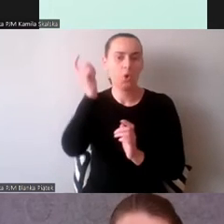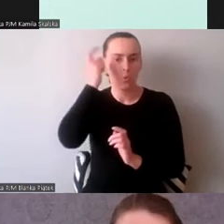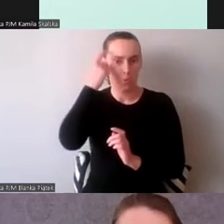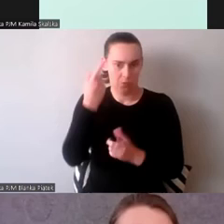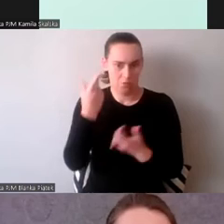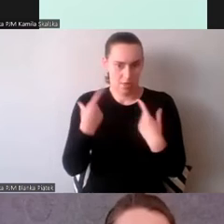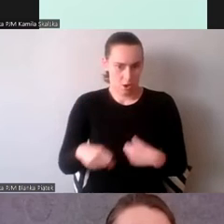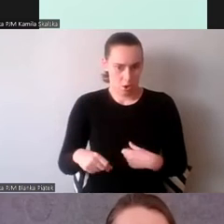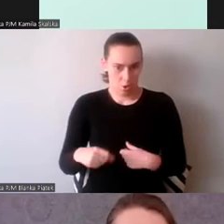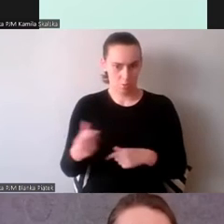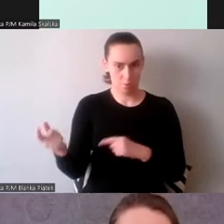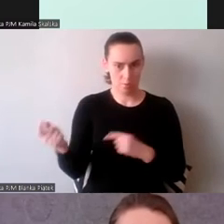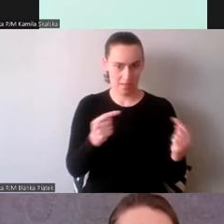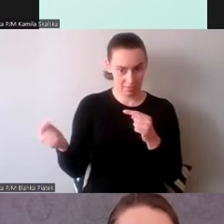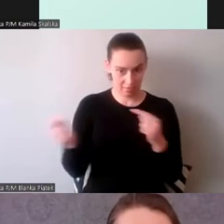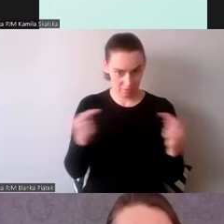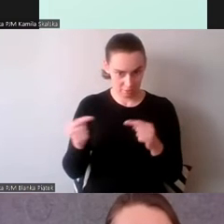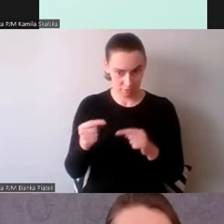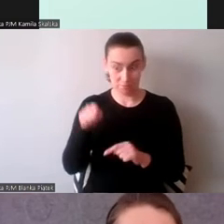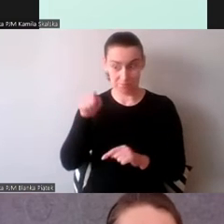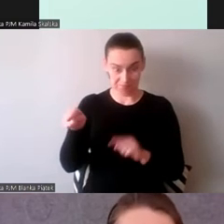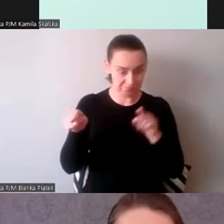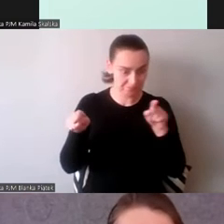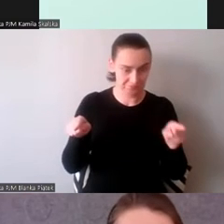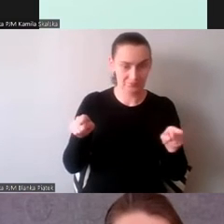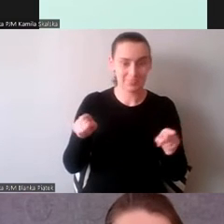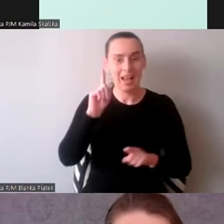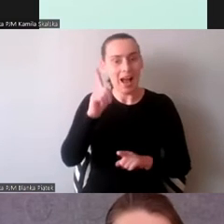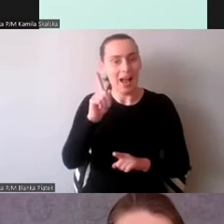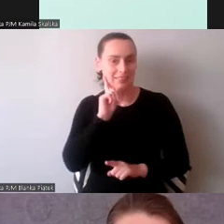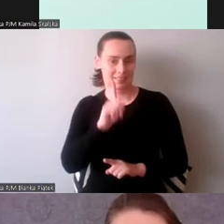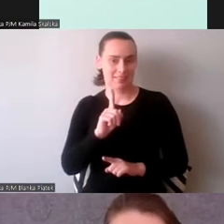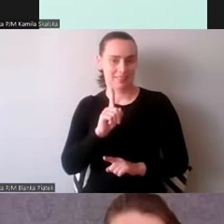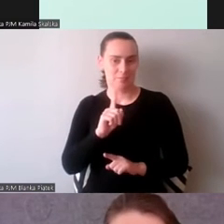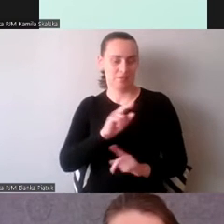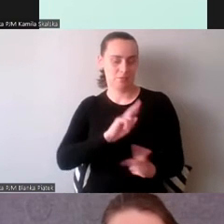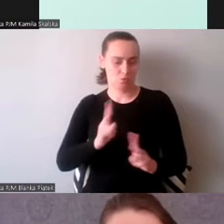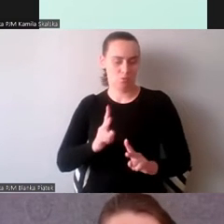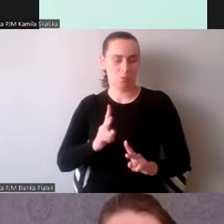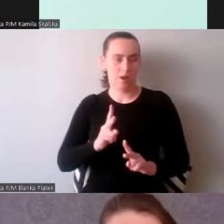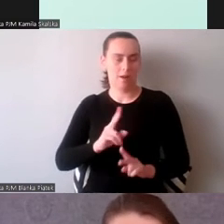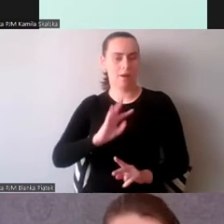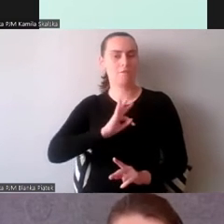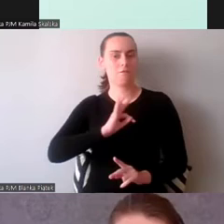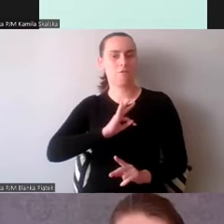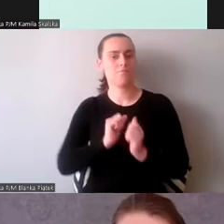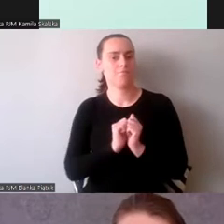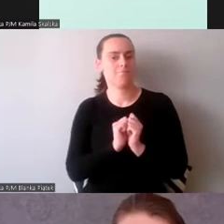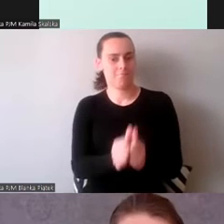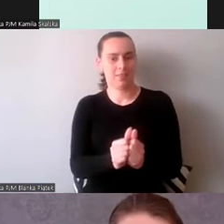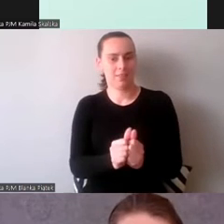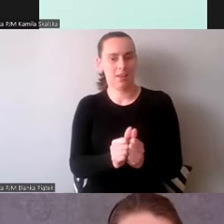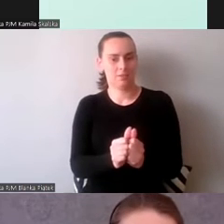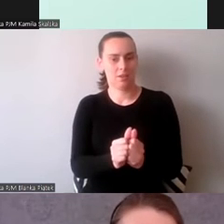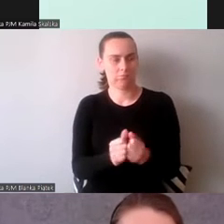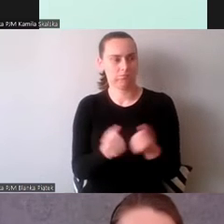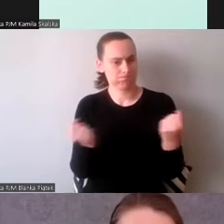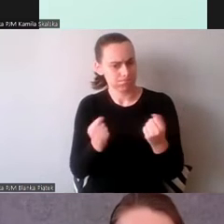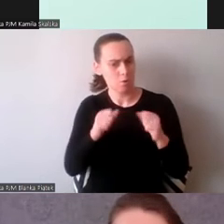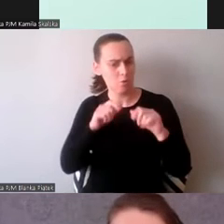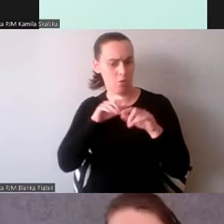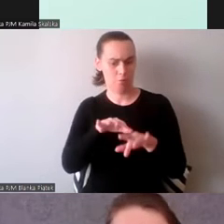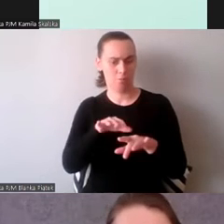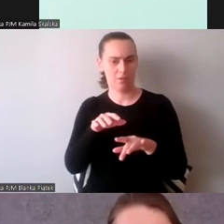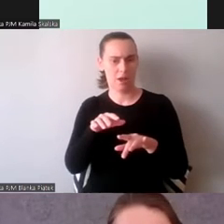ale jak się okazuje, to tłumacz ma tutaj bardzo dużą rolę w sterowaniu tą sekwencją